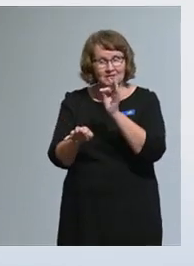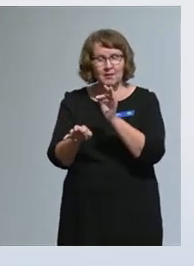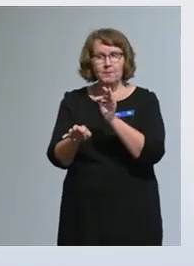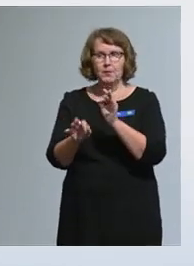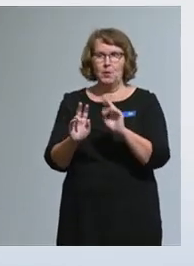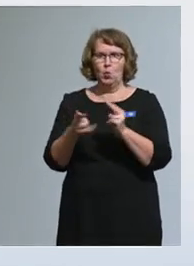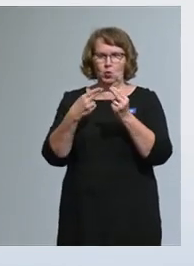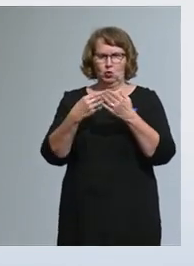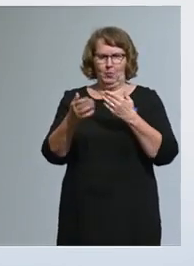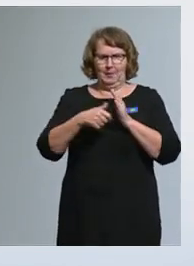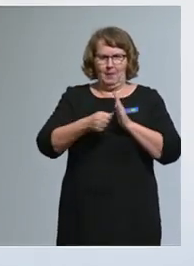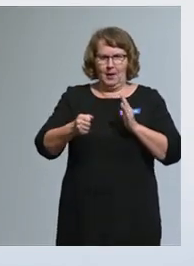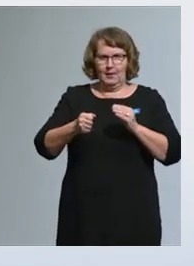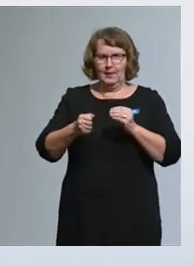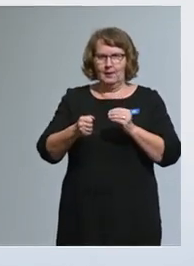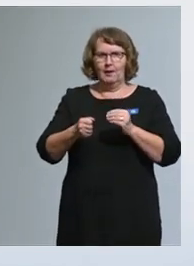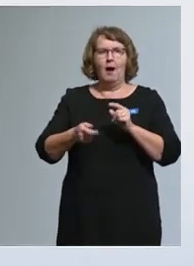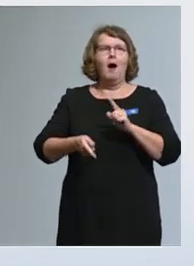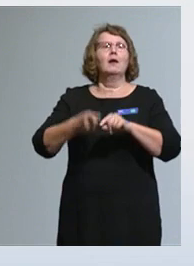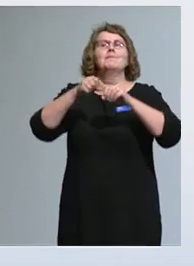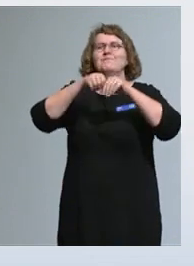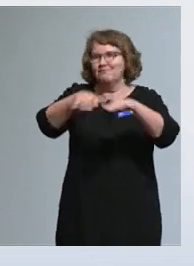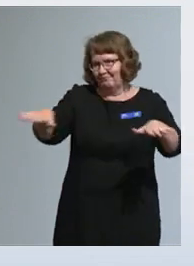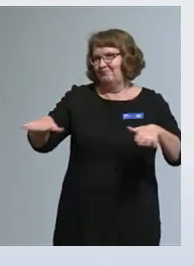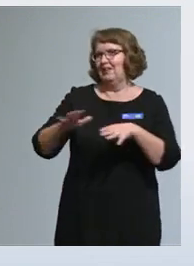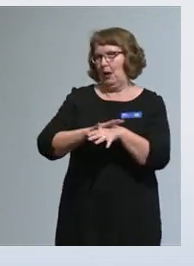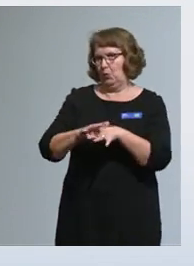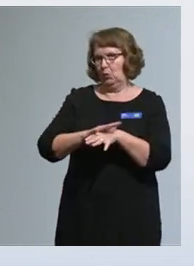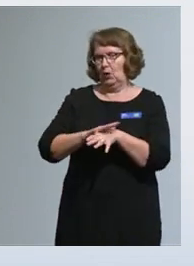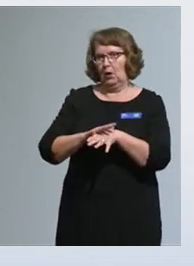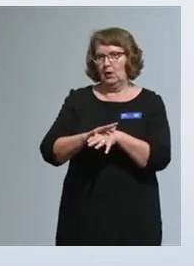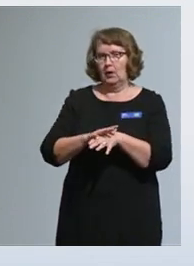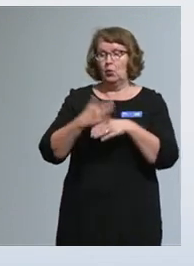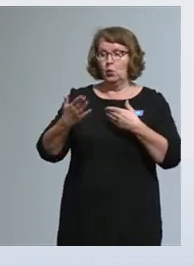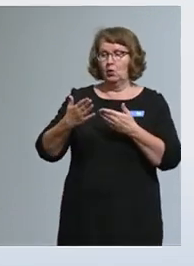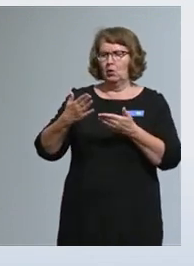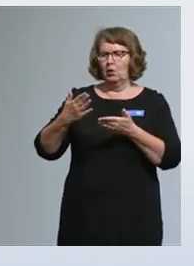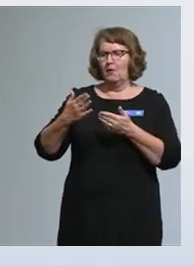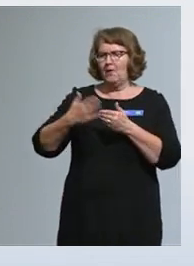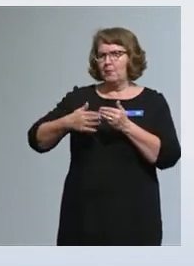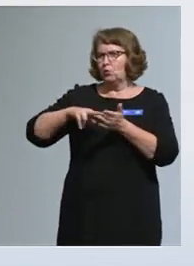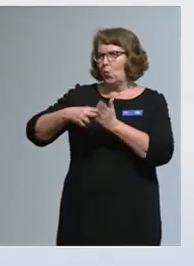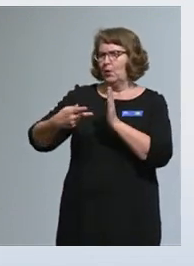juurruttamisesta, ja siitä ollaan parhaallaan valmistelemassa suunnitelmaa.